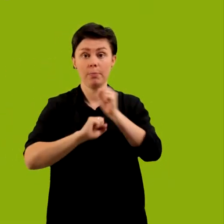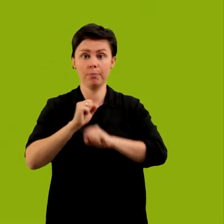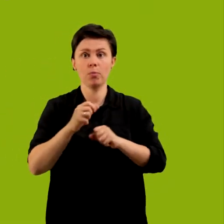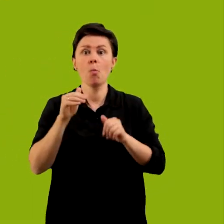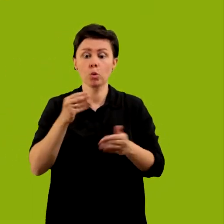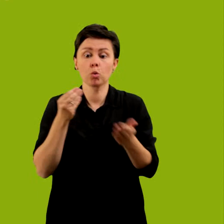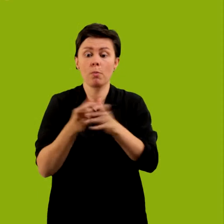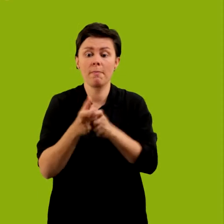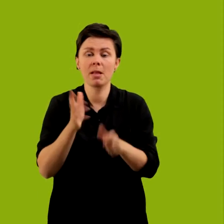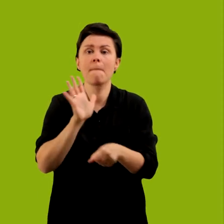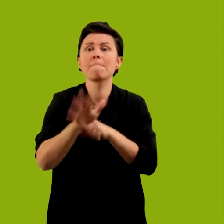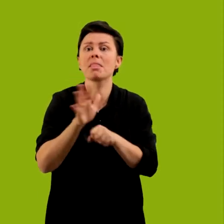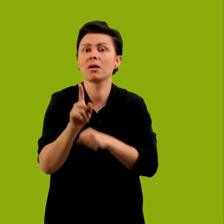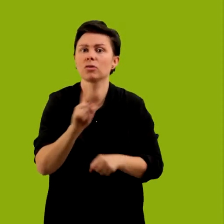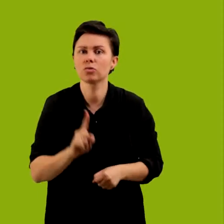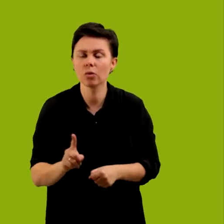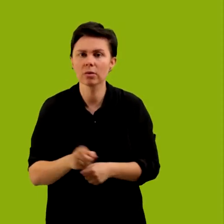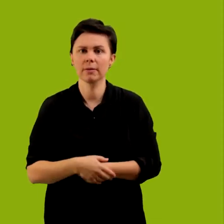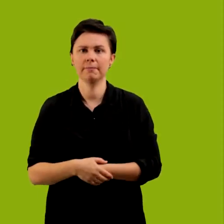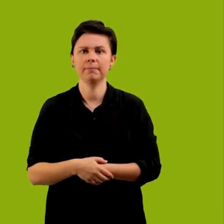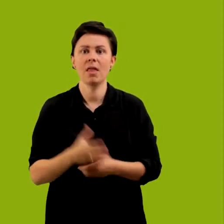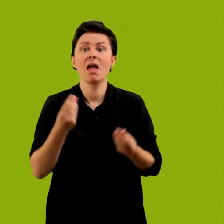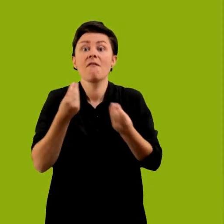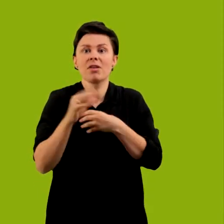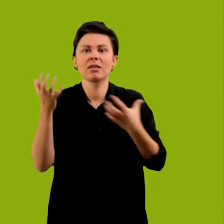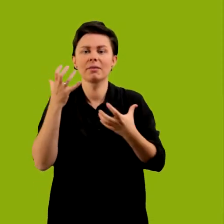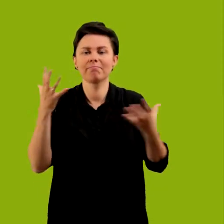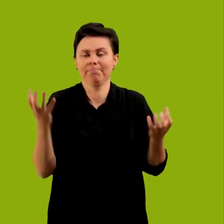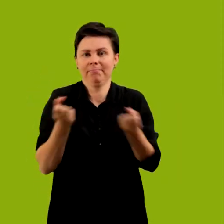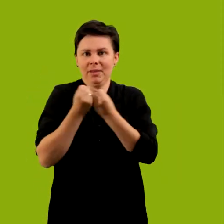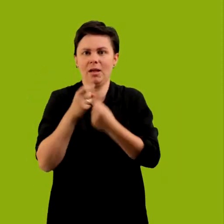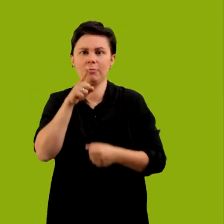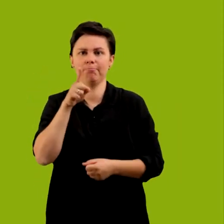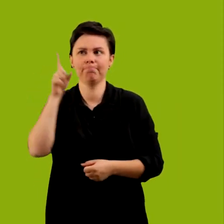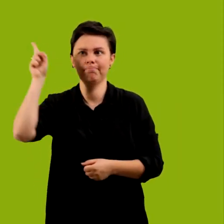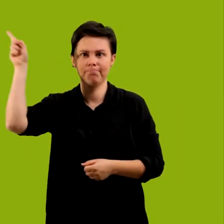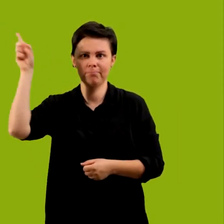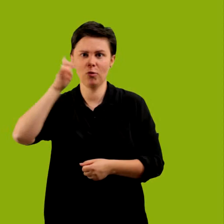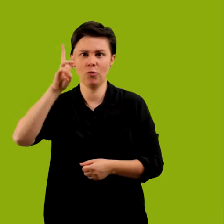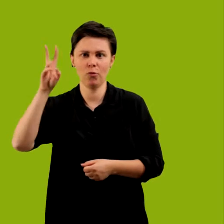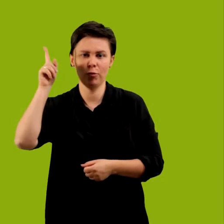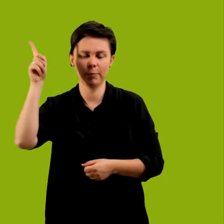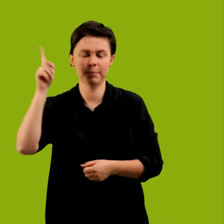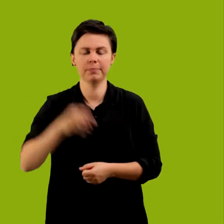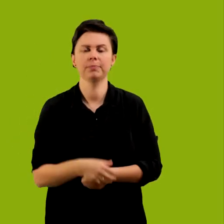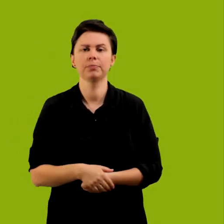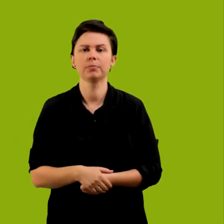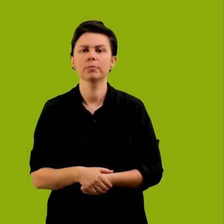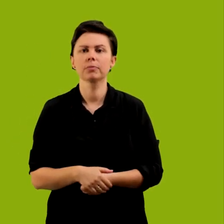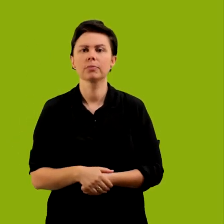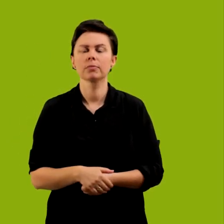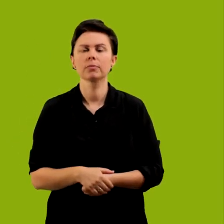bilet w cenie 15 zł. Więcej informacji znajdziesz na stronie www.zoowroclaw.pl